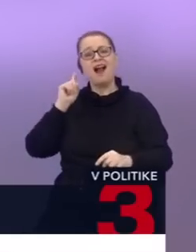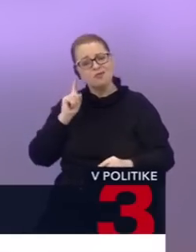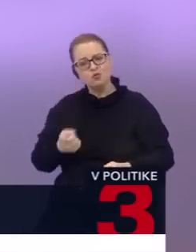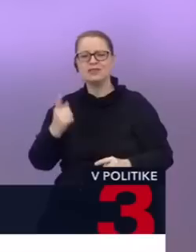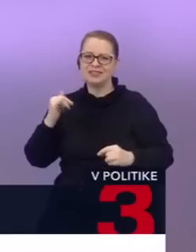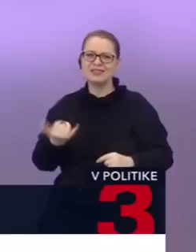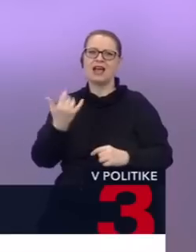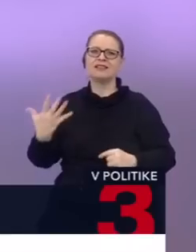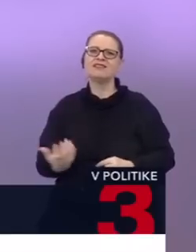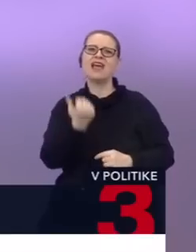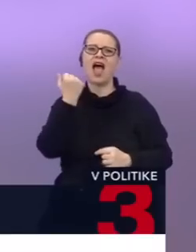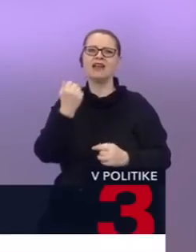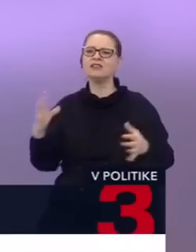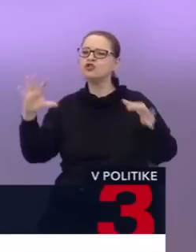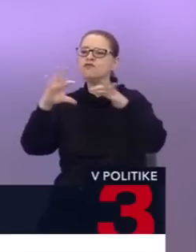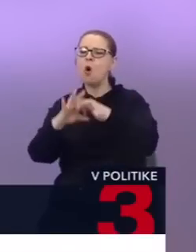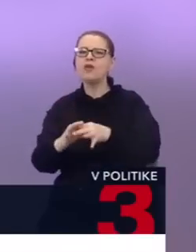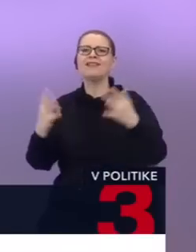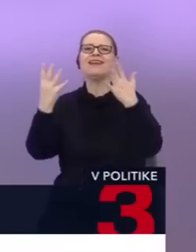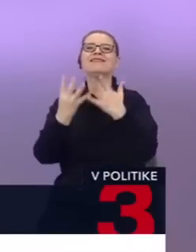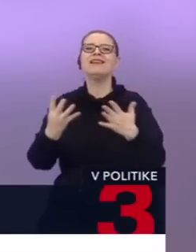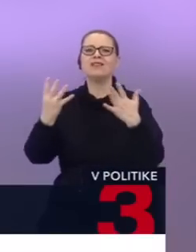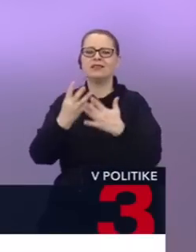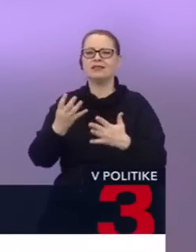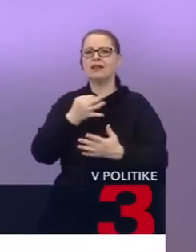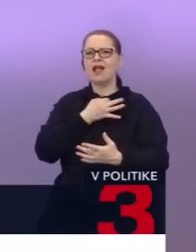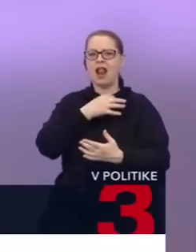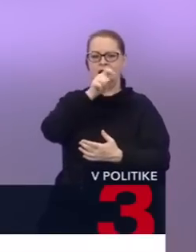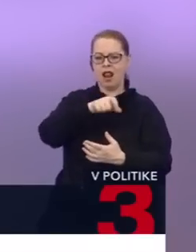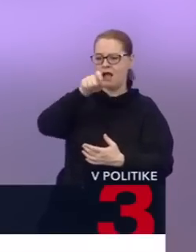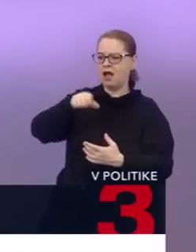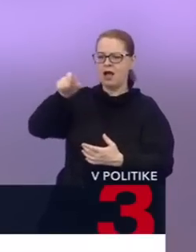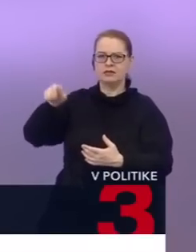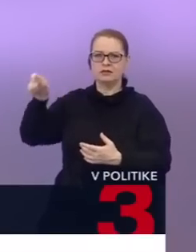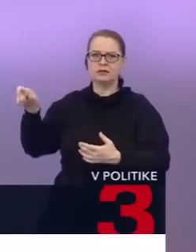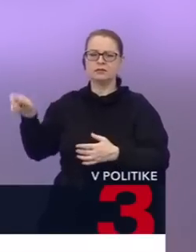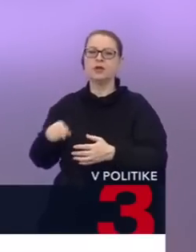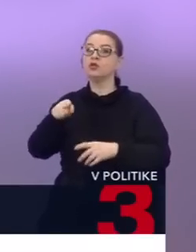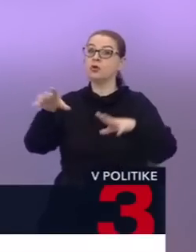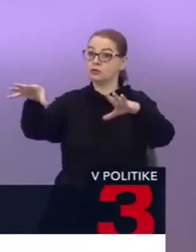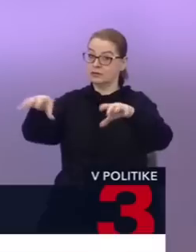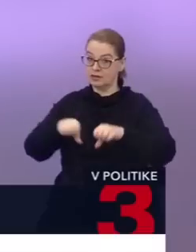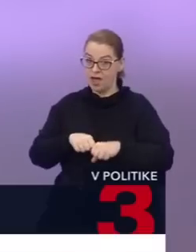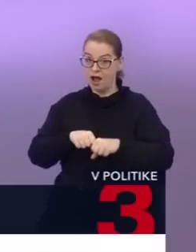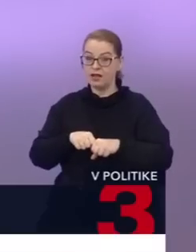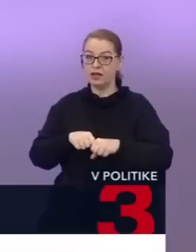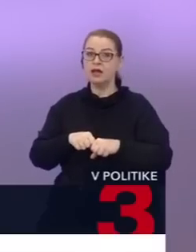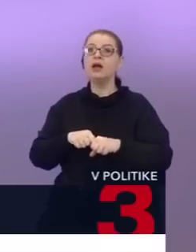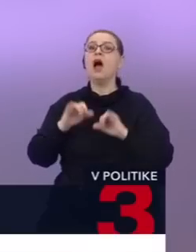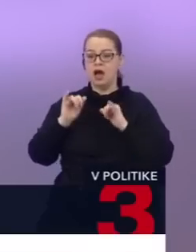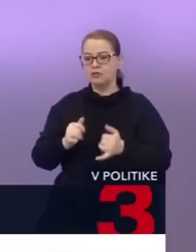hlasov. Takže toto bude to voditko, kde sa nájde prienik 90 hlasov, to sa schváli. Áno, dnes podľa slov